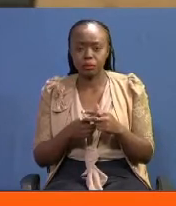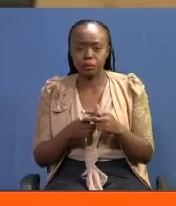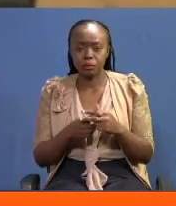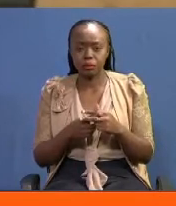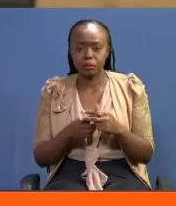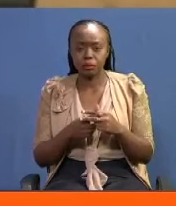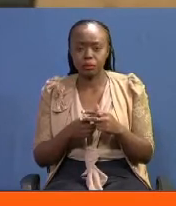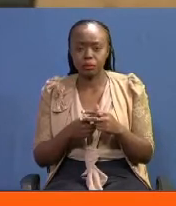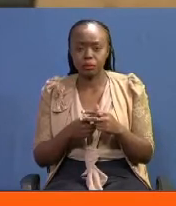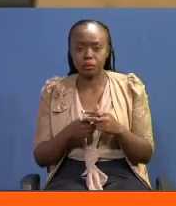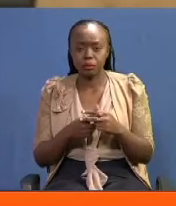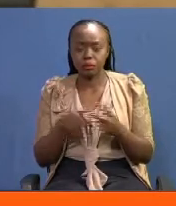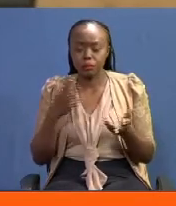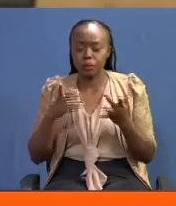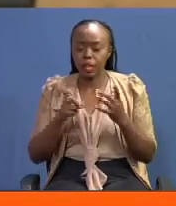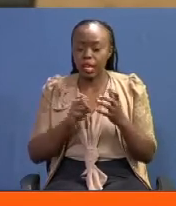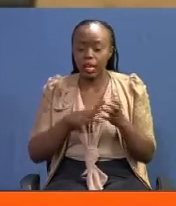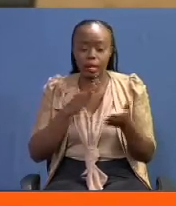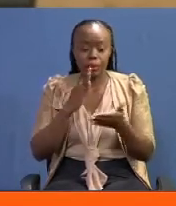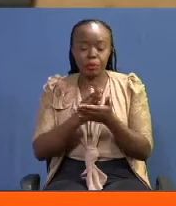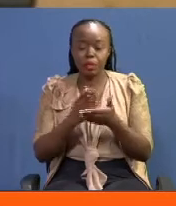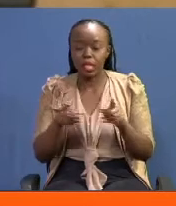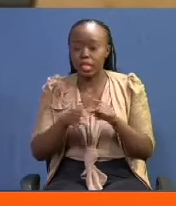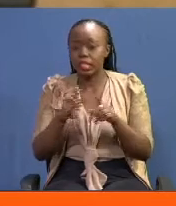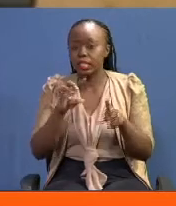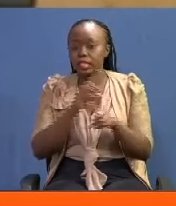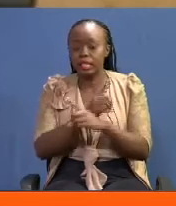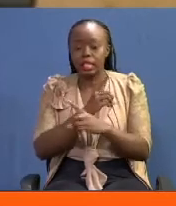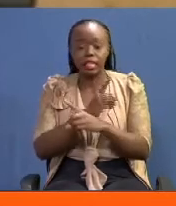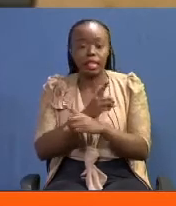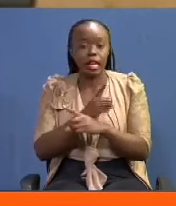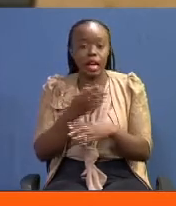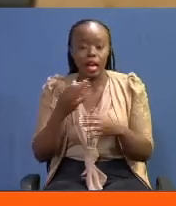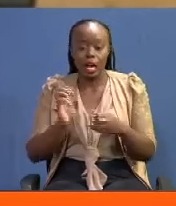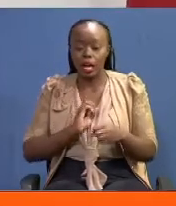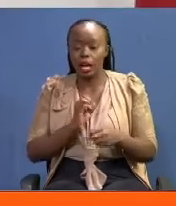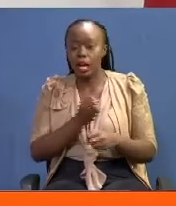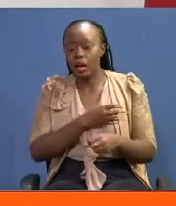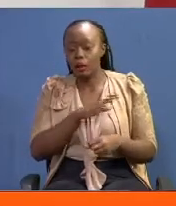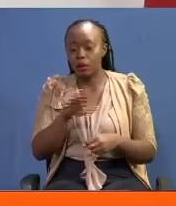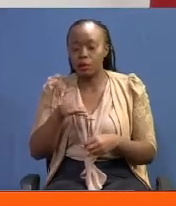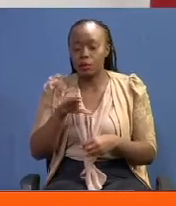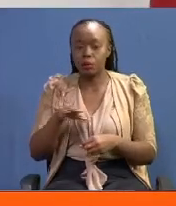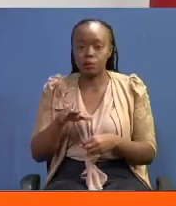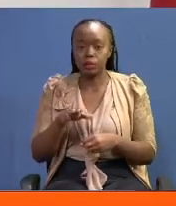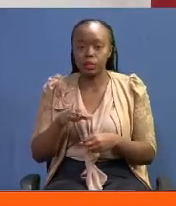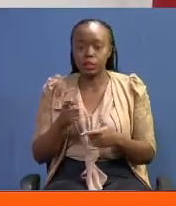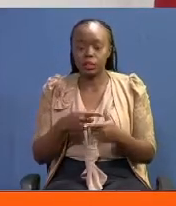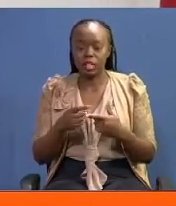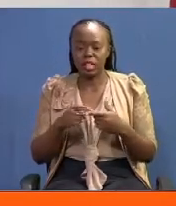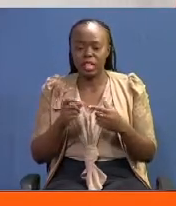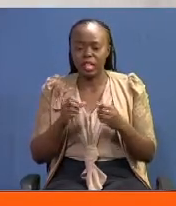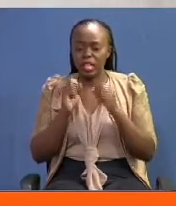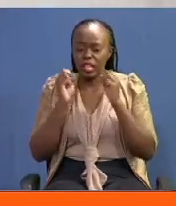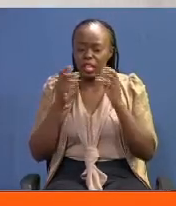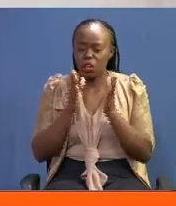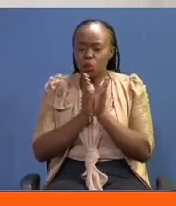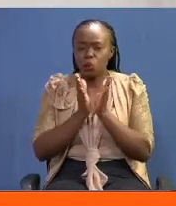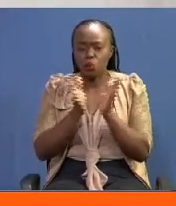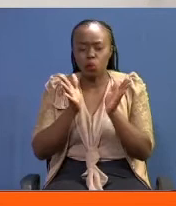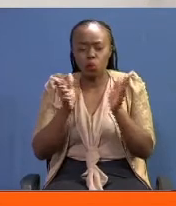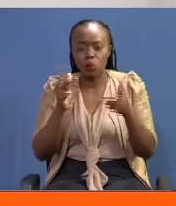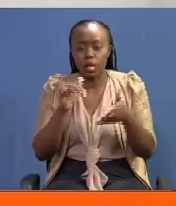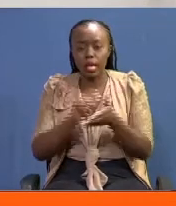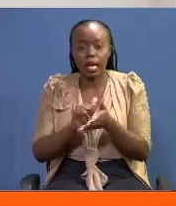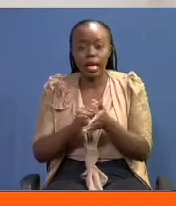prosecute or defend our respective positions. Ni wazi kuwa idara ya mahakama inye